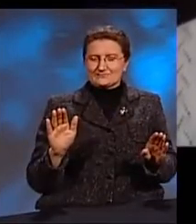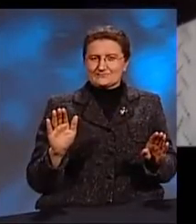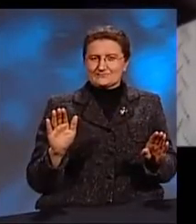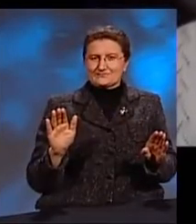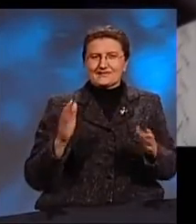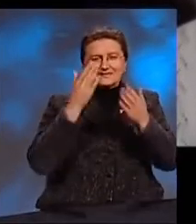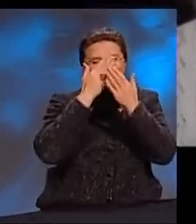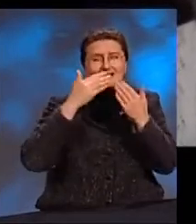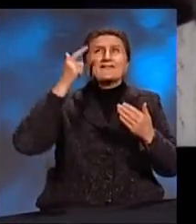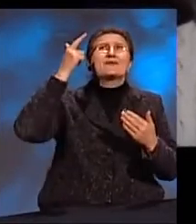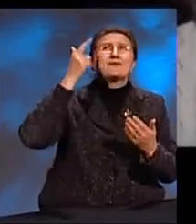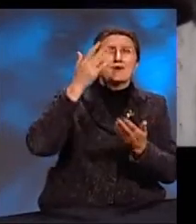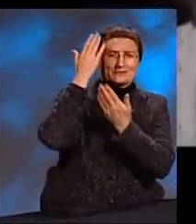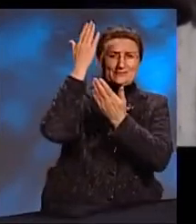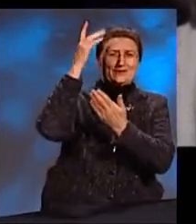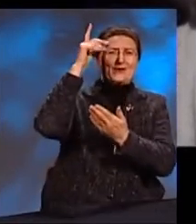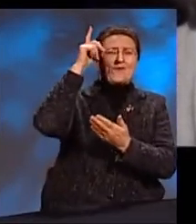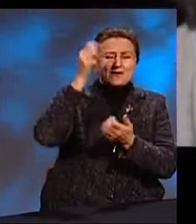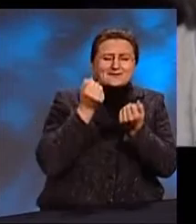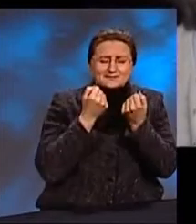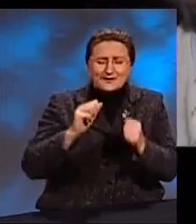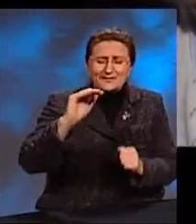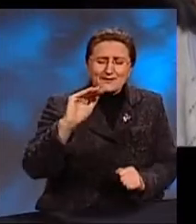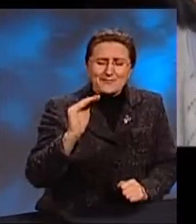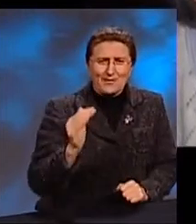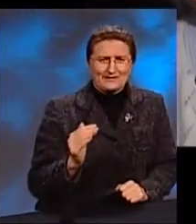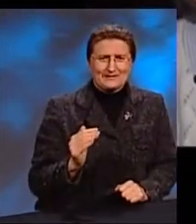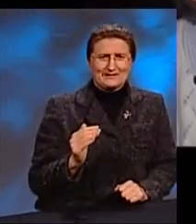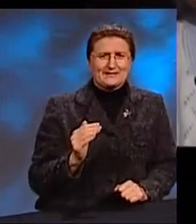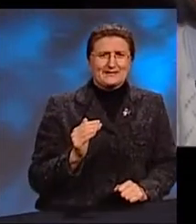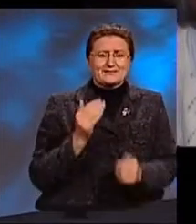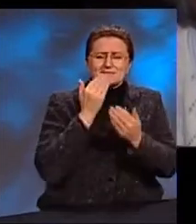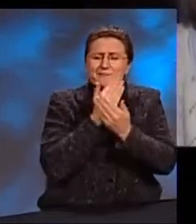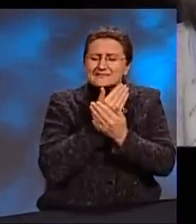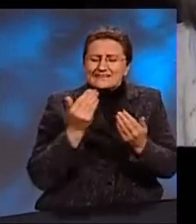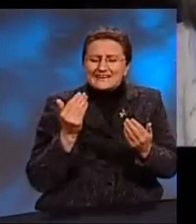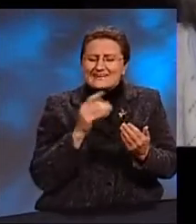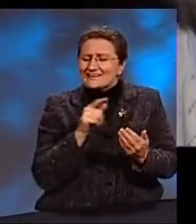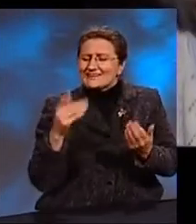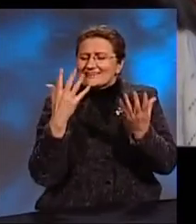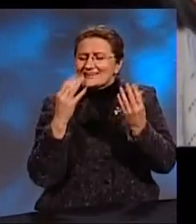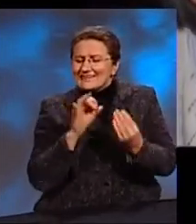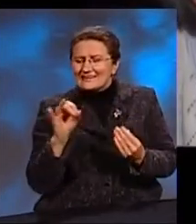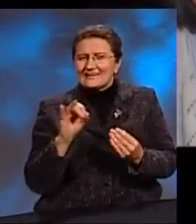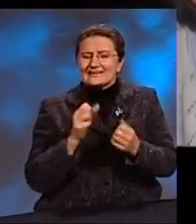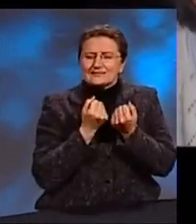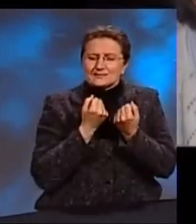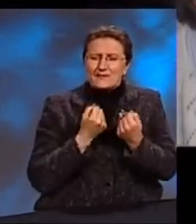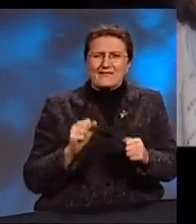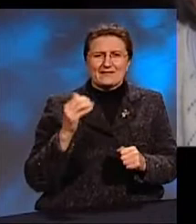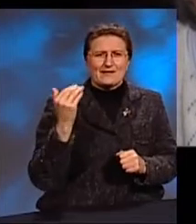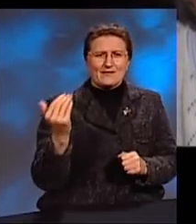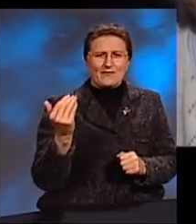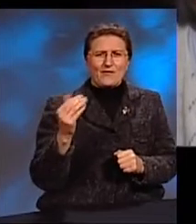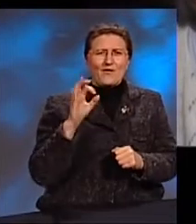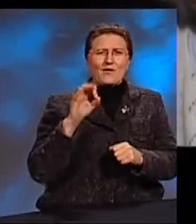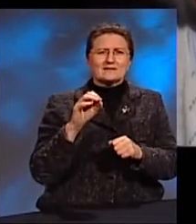Слава Господу, что Он избавил этого ребенка В последние дни его Избавил его от От